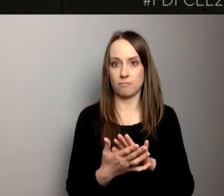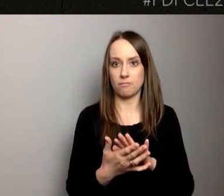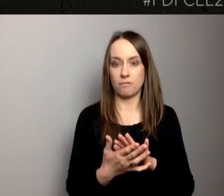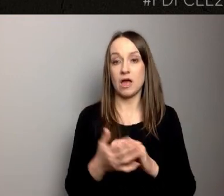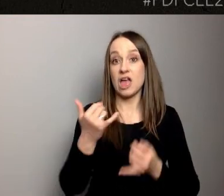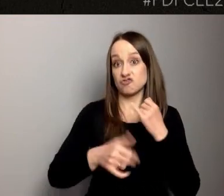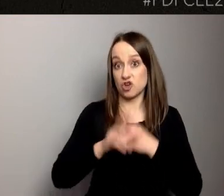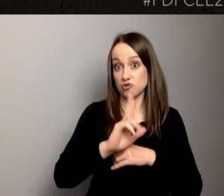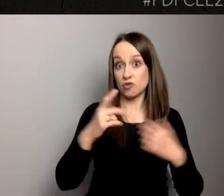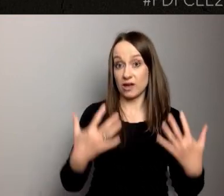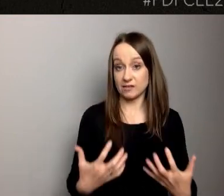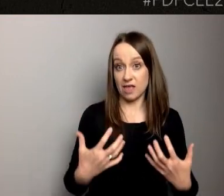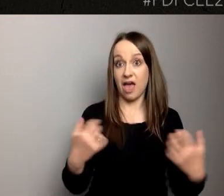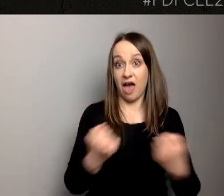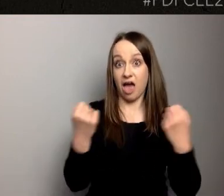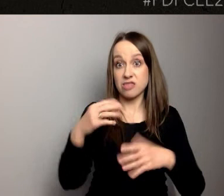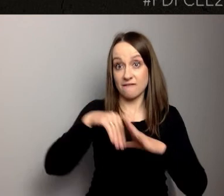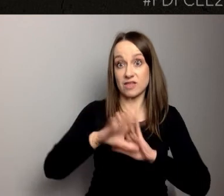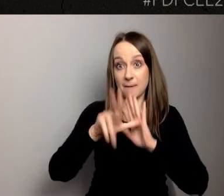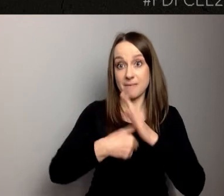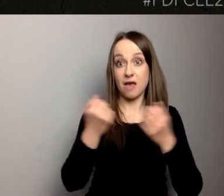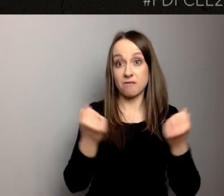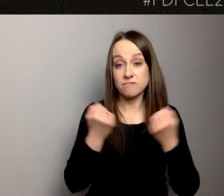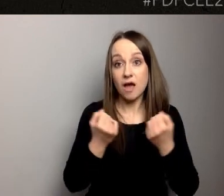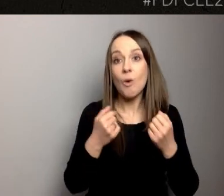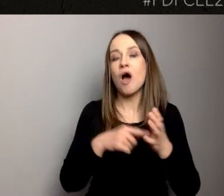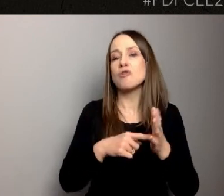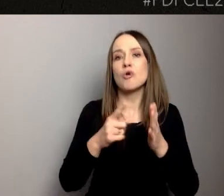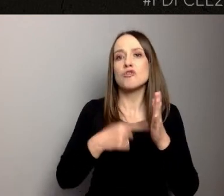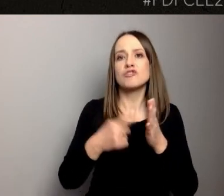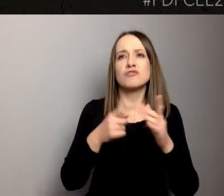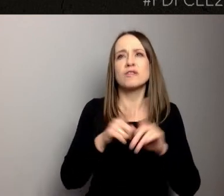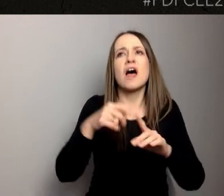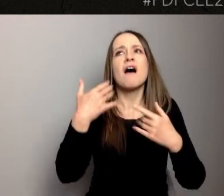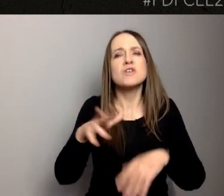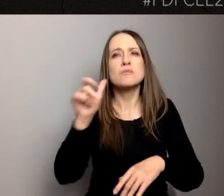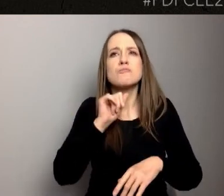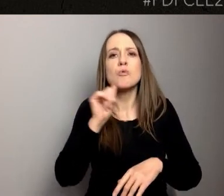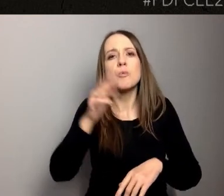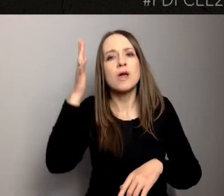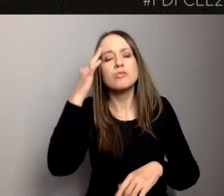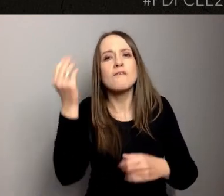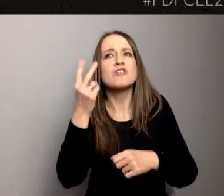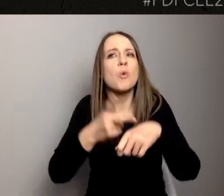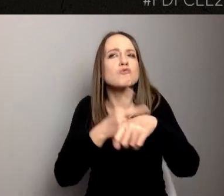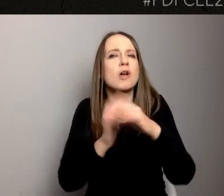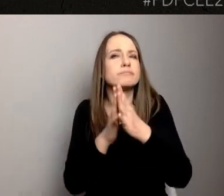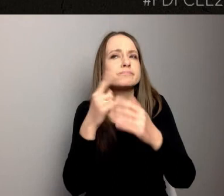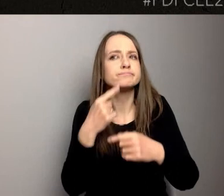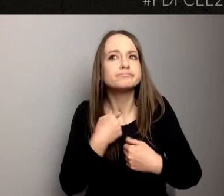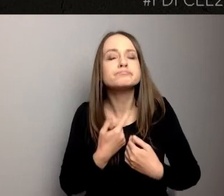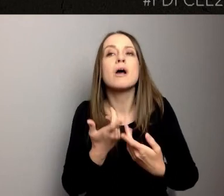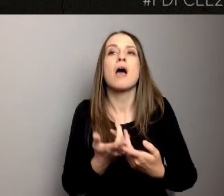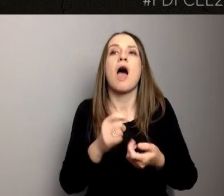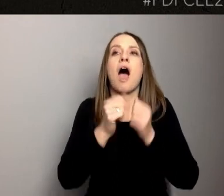mieście, bardzo często w pierwszej kolejności próbuje się dowiedzieć czegoś od urzędników, od radnych,